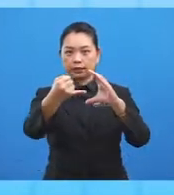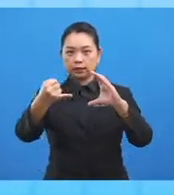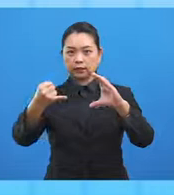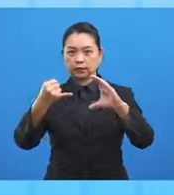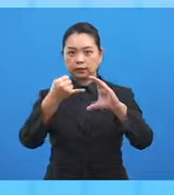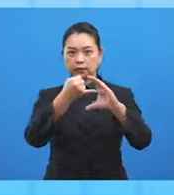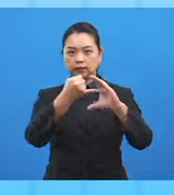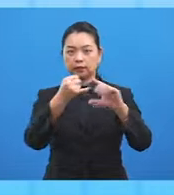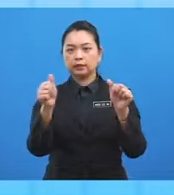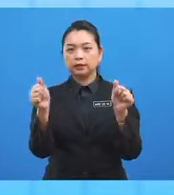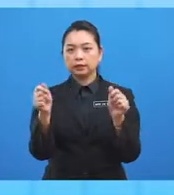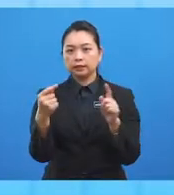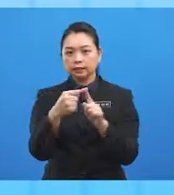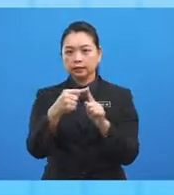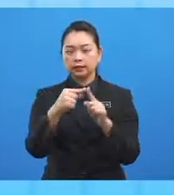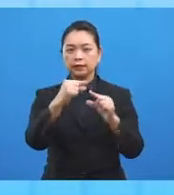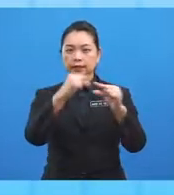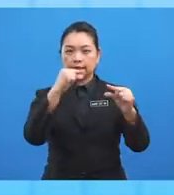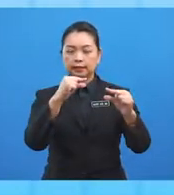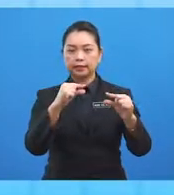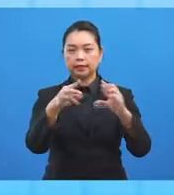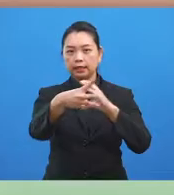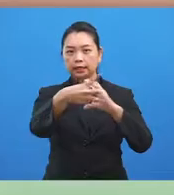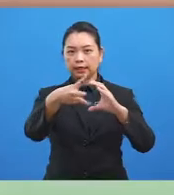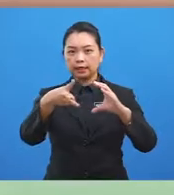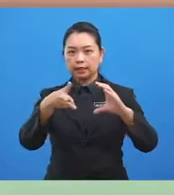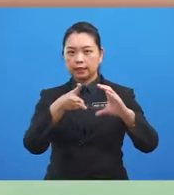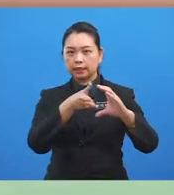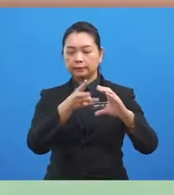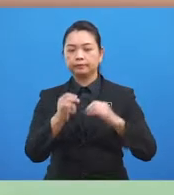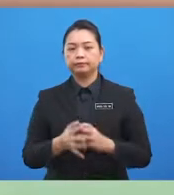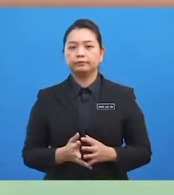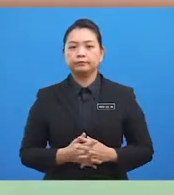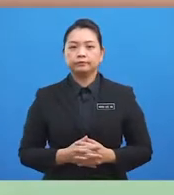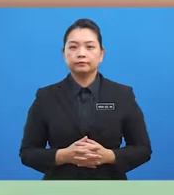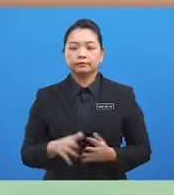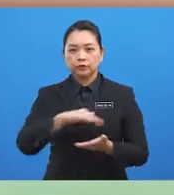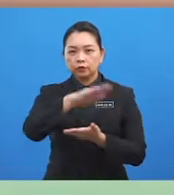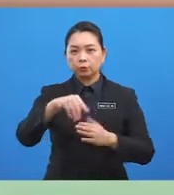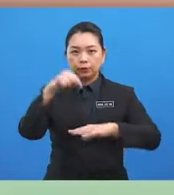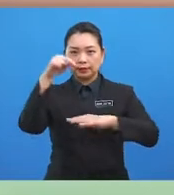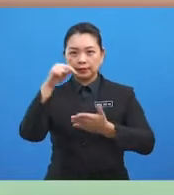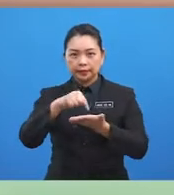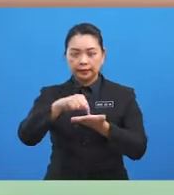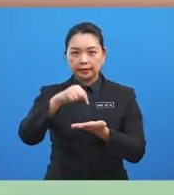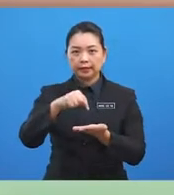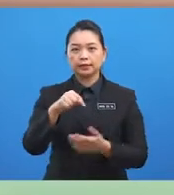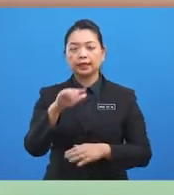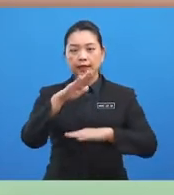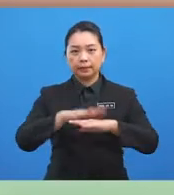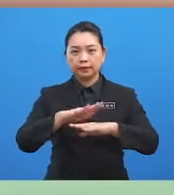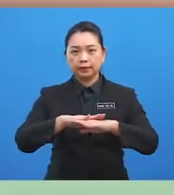ke garisan selarian latitude. Semua titik yang berada pada selarian latitude yang